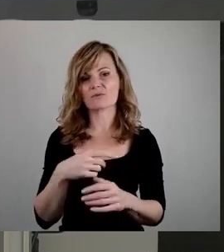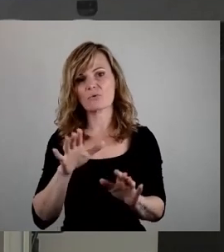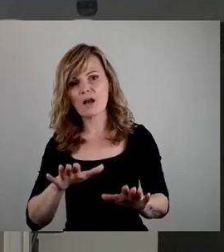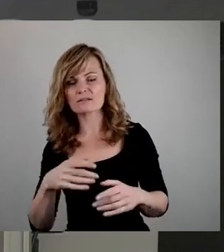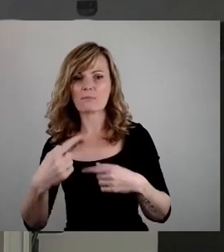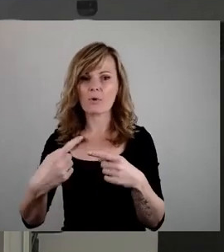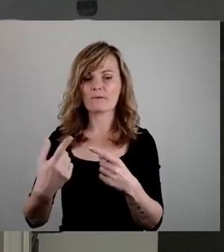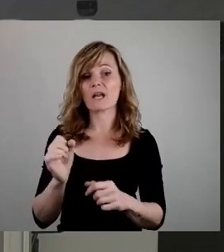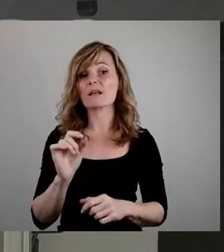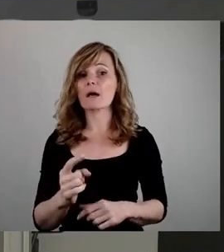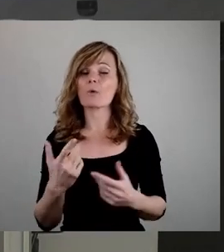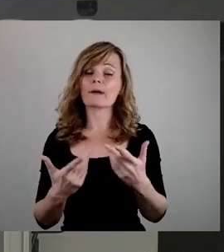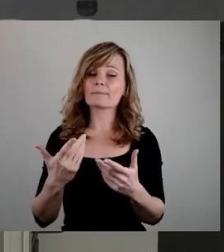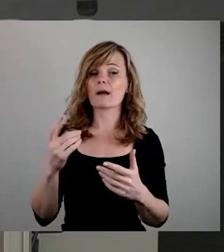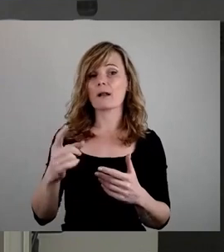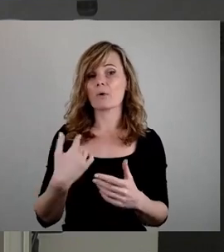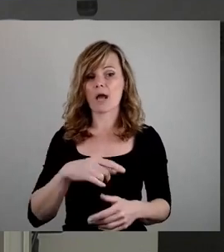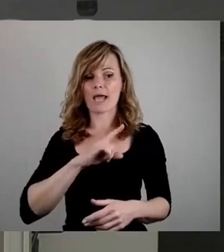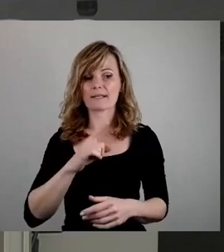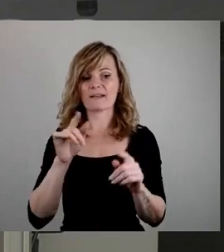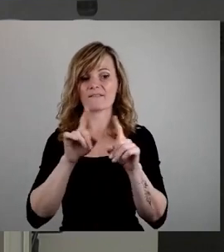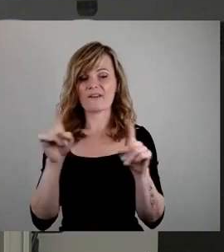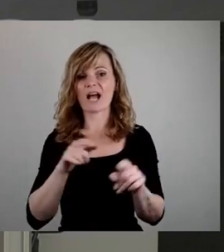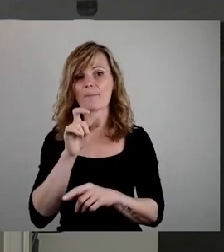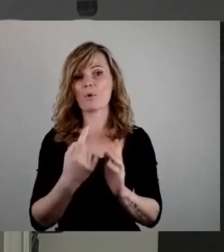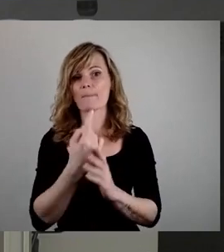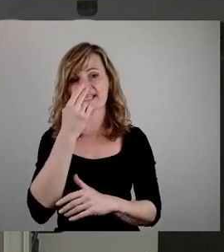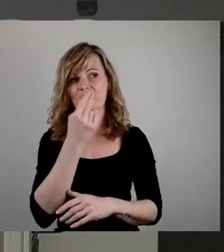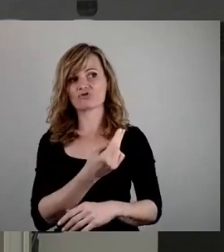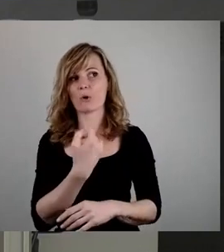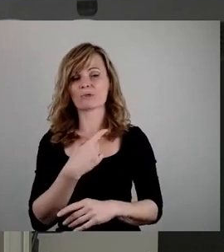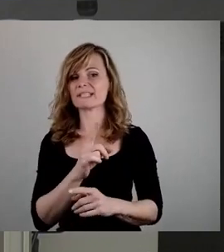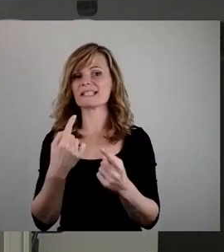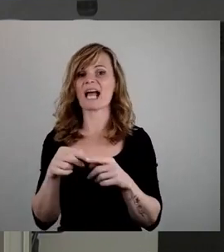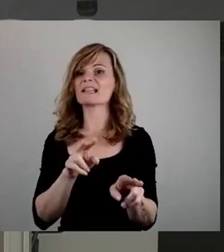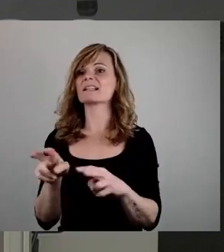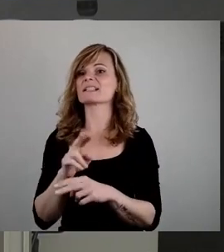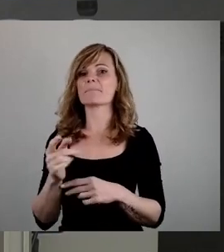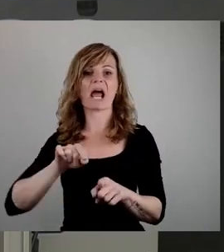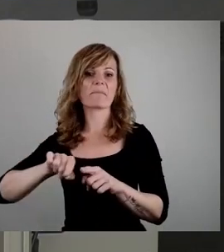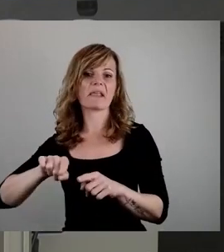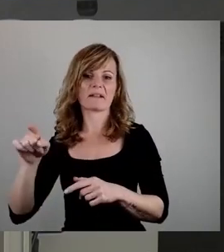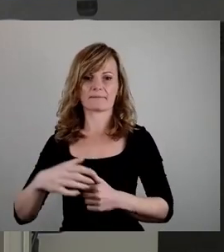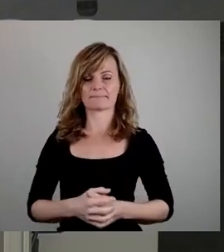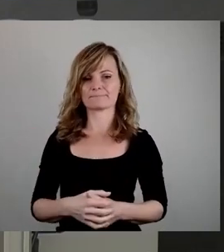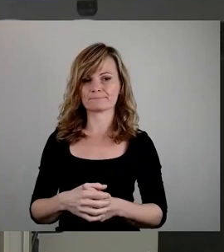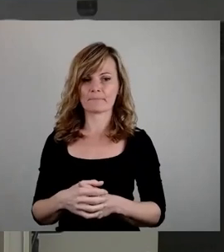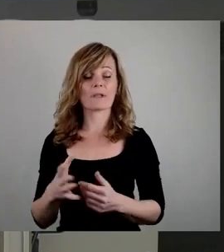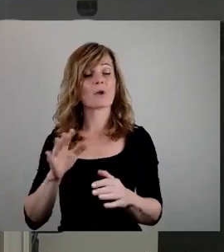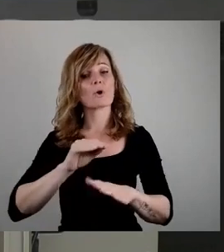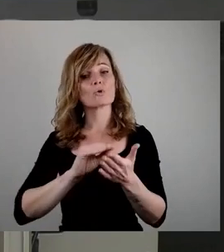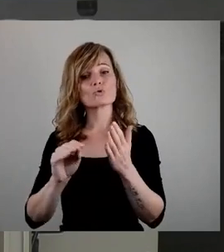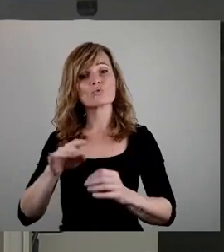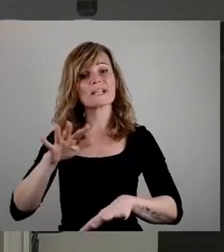kann man durchaus auch manchmal zu den eigenen Fachbürgermeistern schauen und muss nicht immer nur die anderen anpinkeln. Der Schulnetzplan ist das